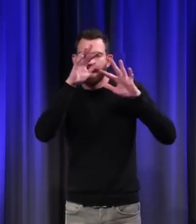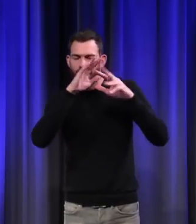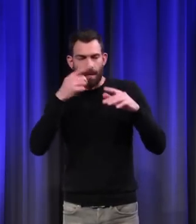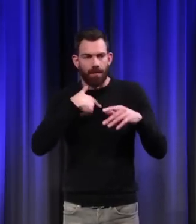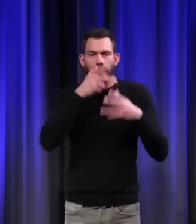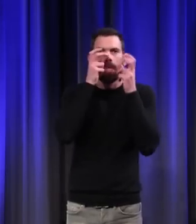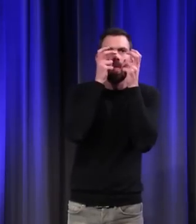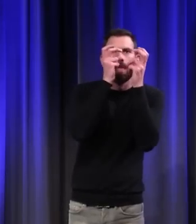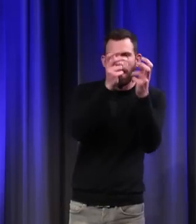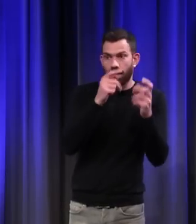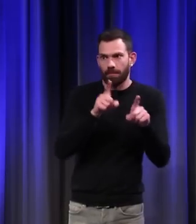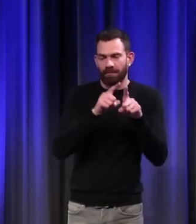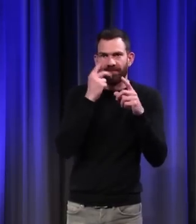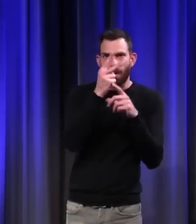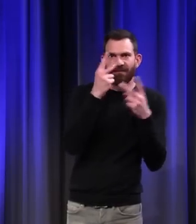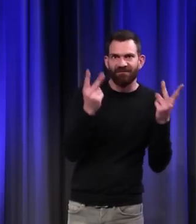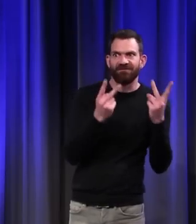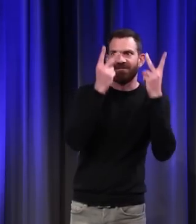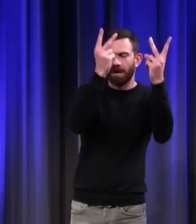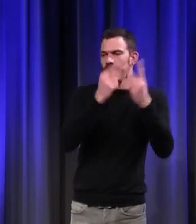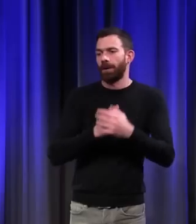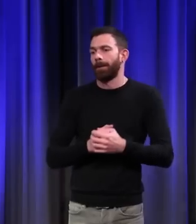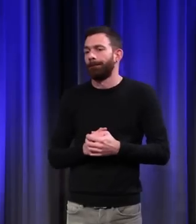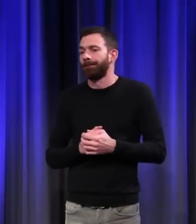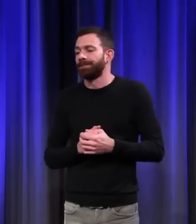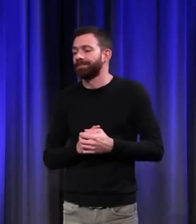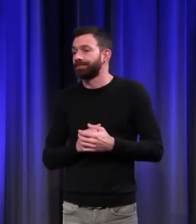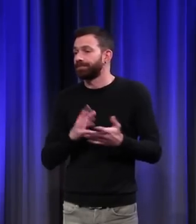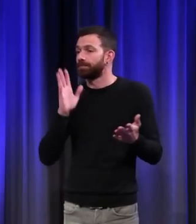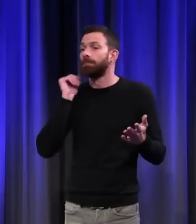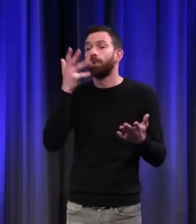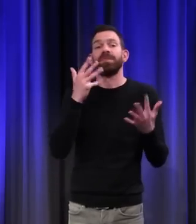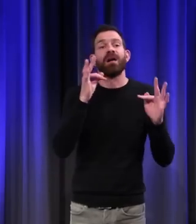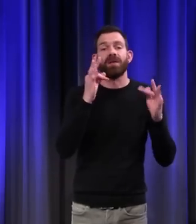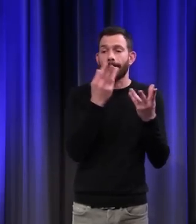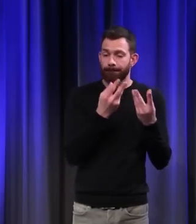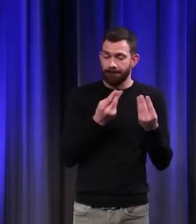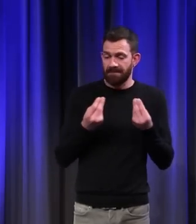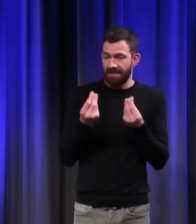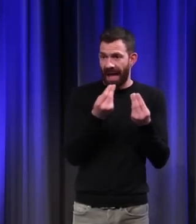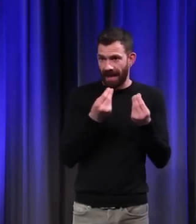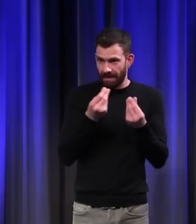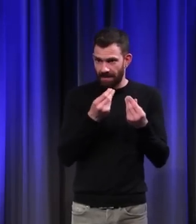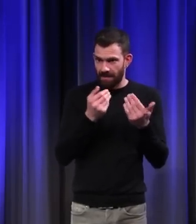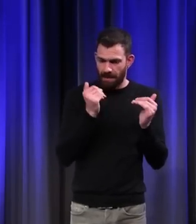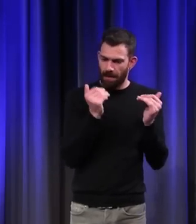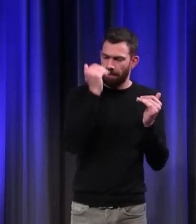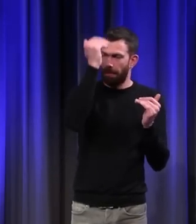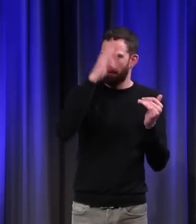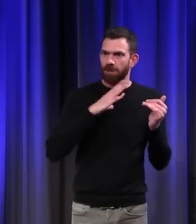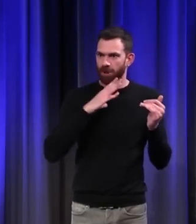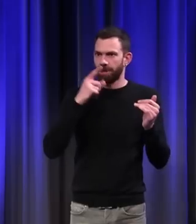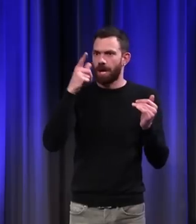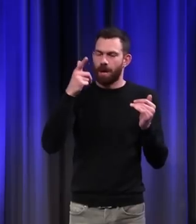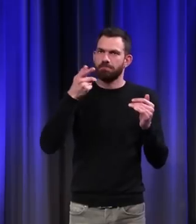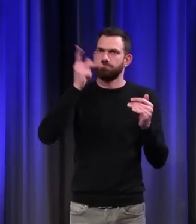fait que, dans la hiérarchie des matériaux, il y en a qui sont plus prestigieux que d'autres